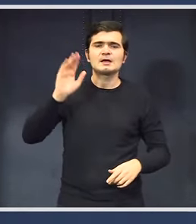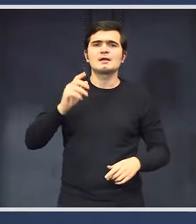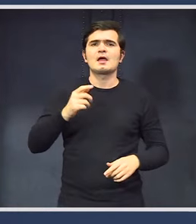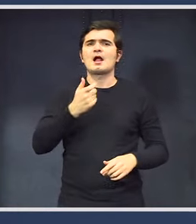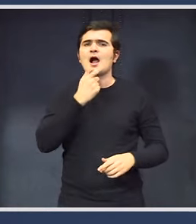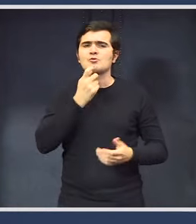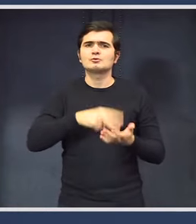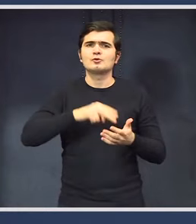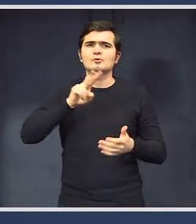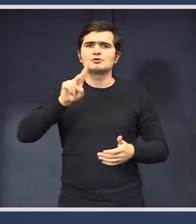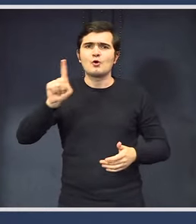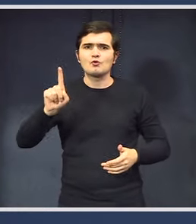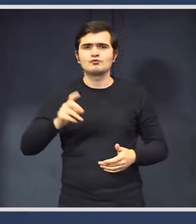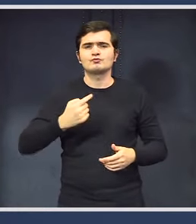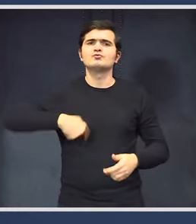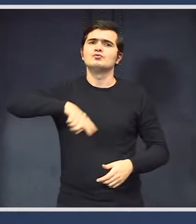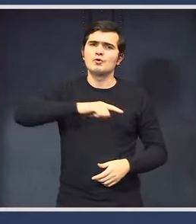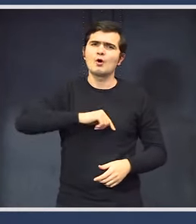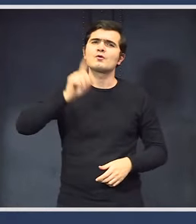vom